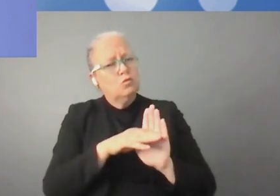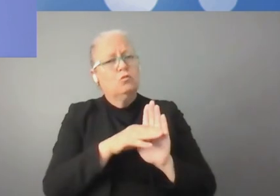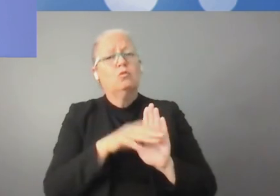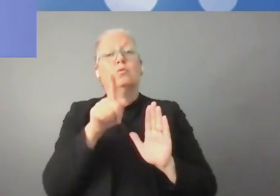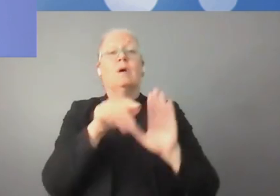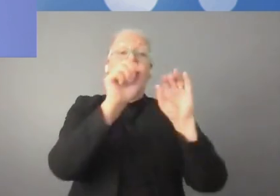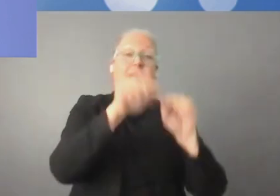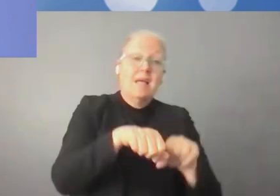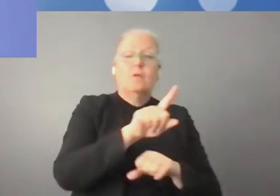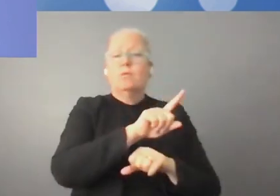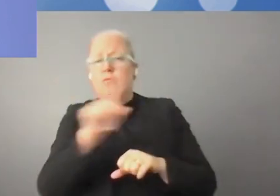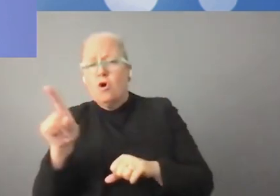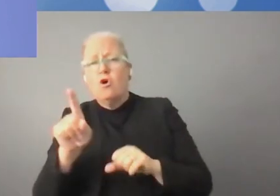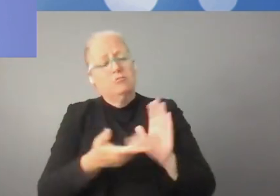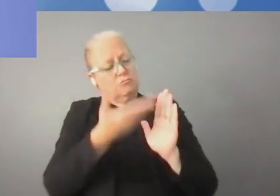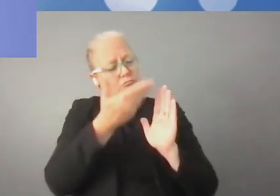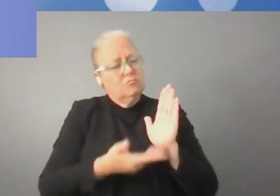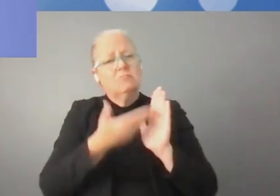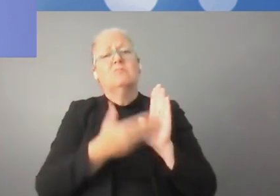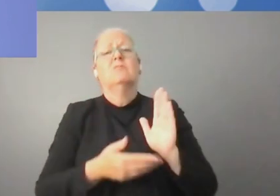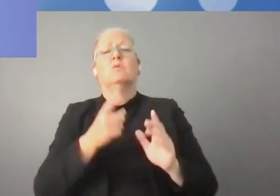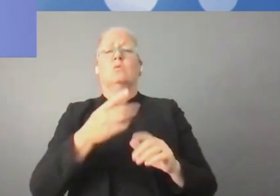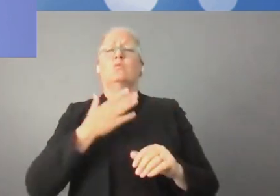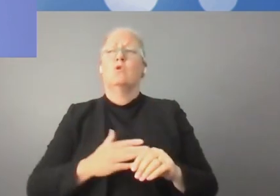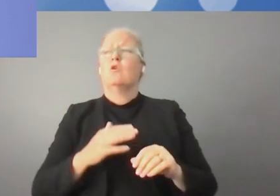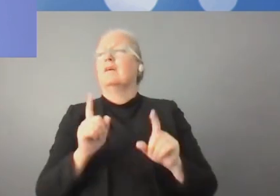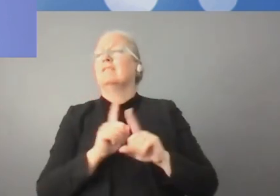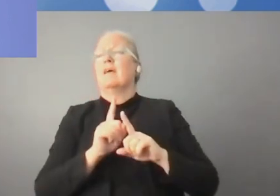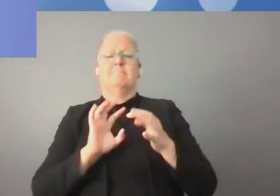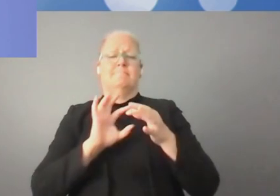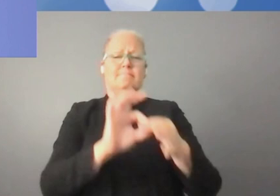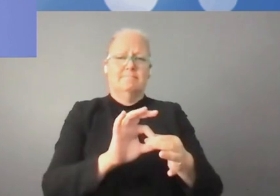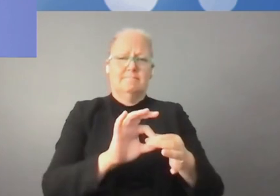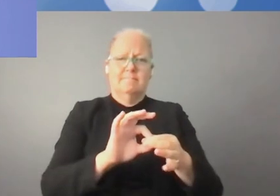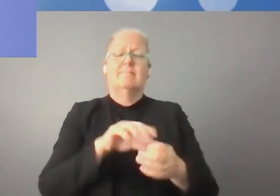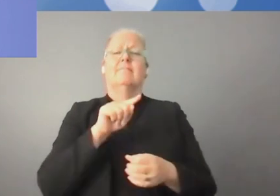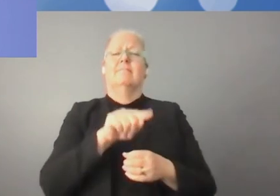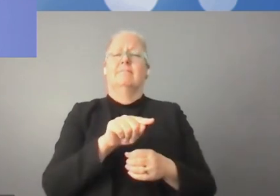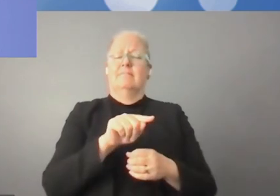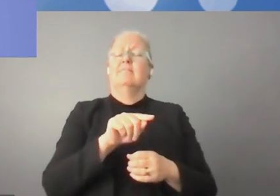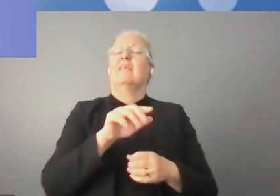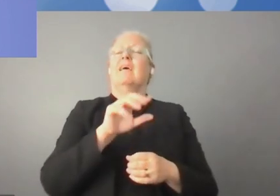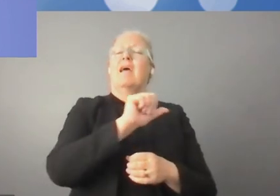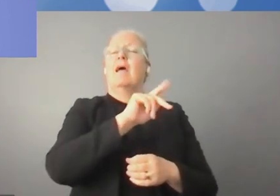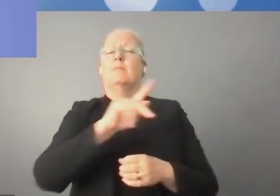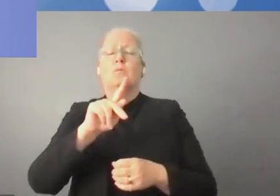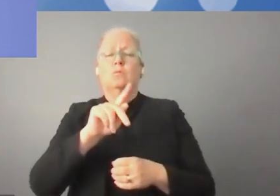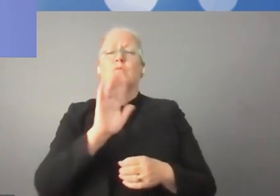progressivement à partir de l'année prochaine. Nous avons aussi des espoirs qui sont liés